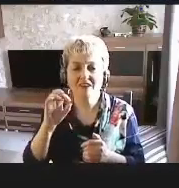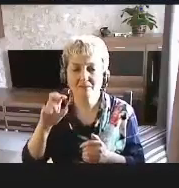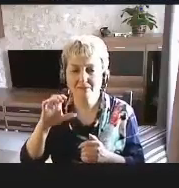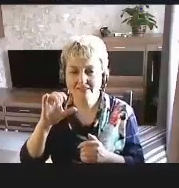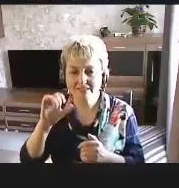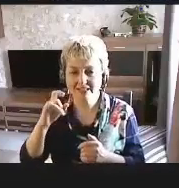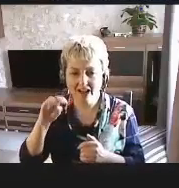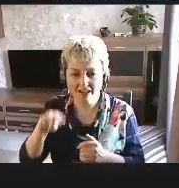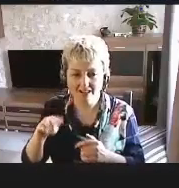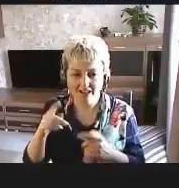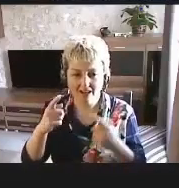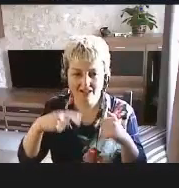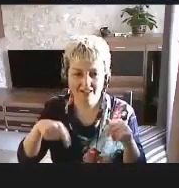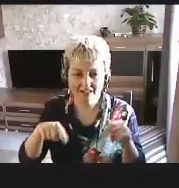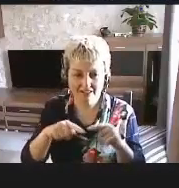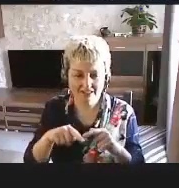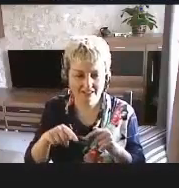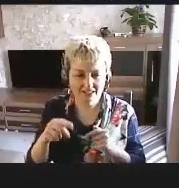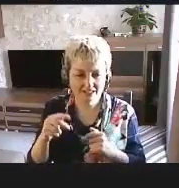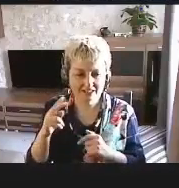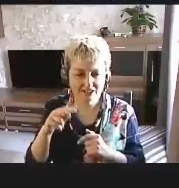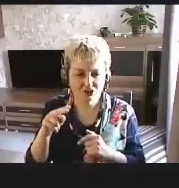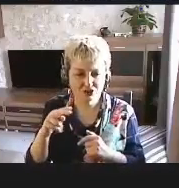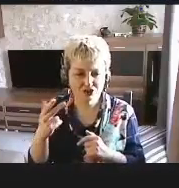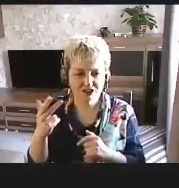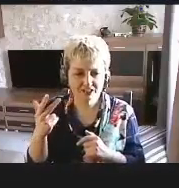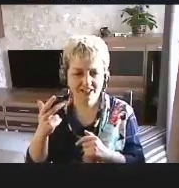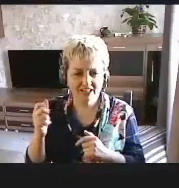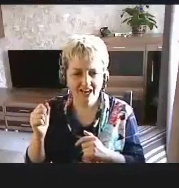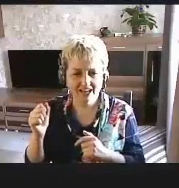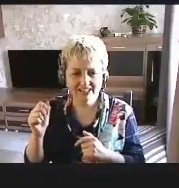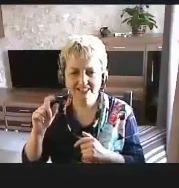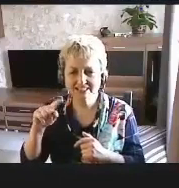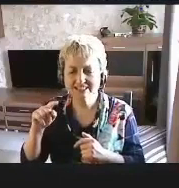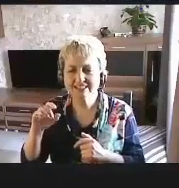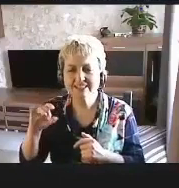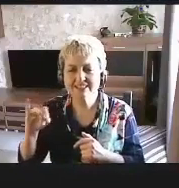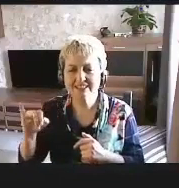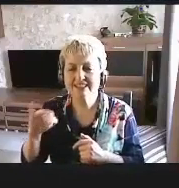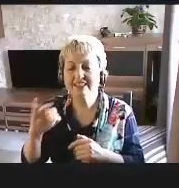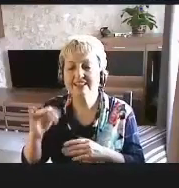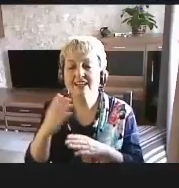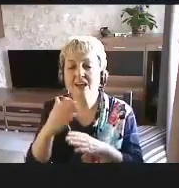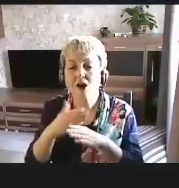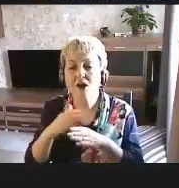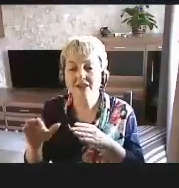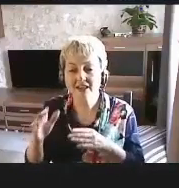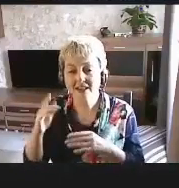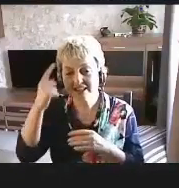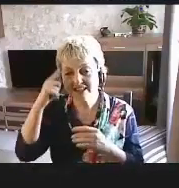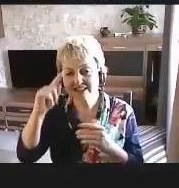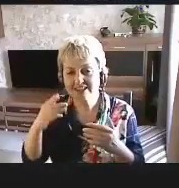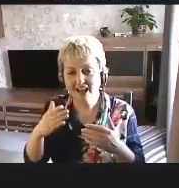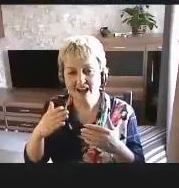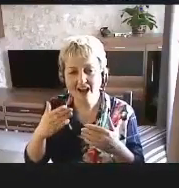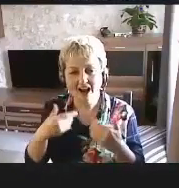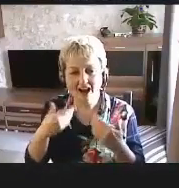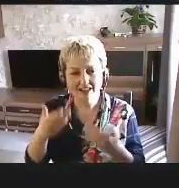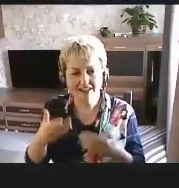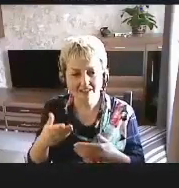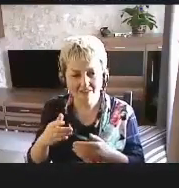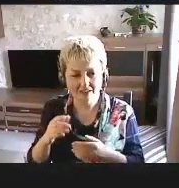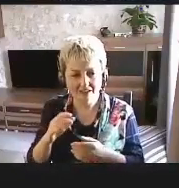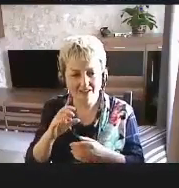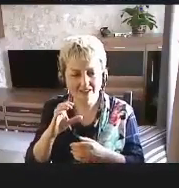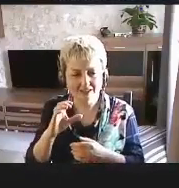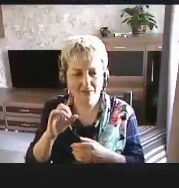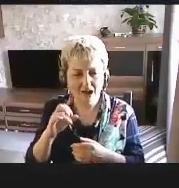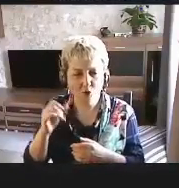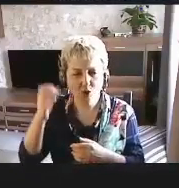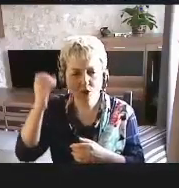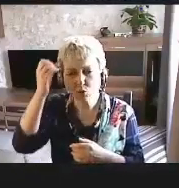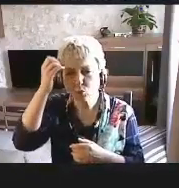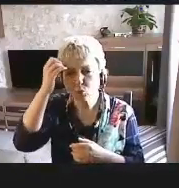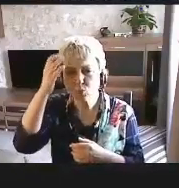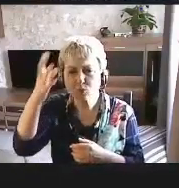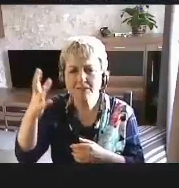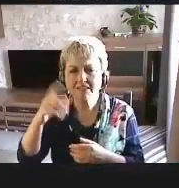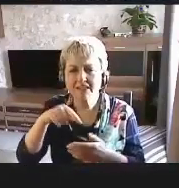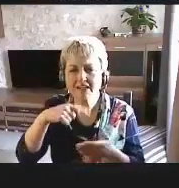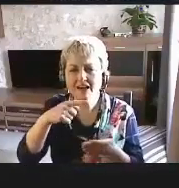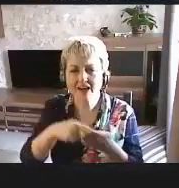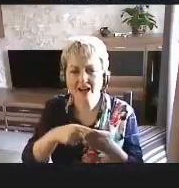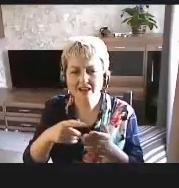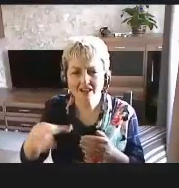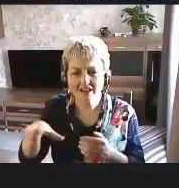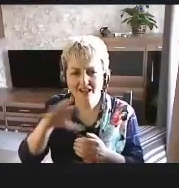организации G3ICT и отдельно инициативы Smart Cities for All, то есть умные города для всех,